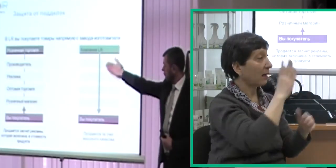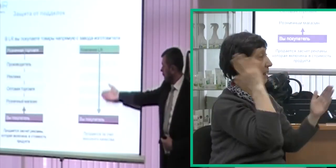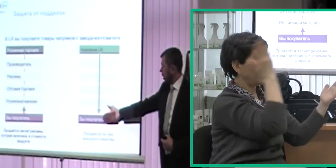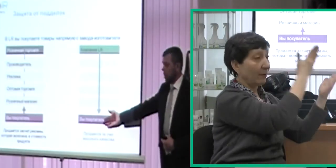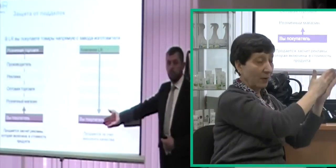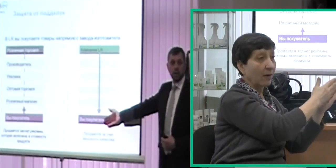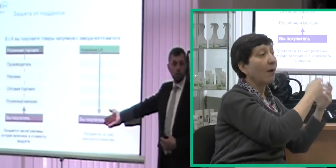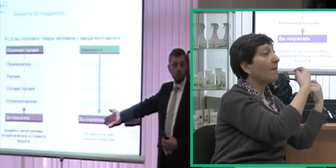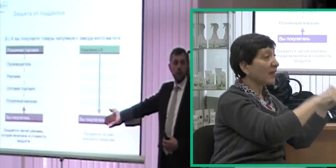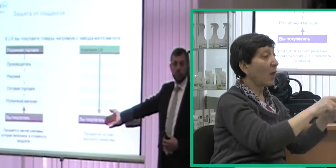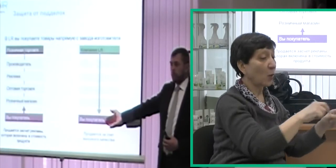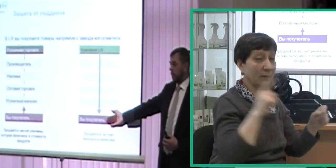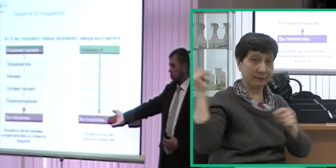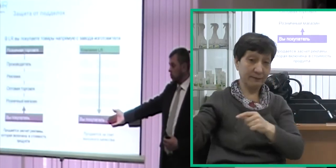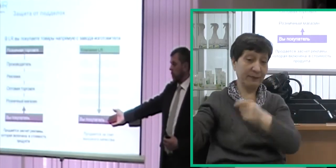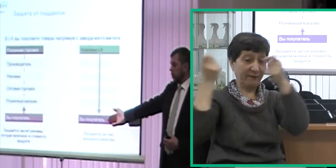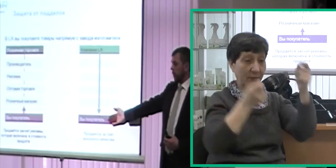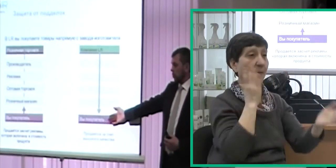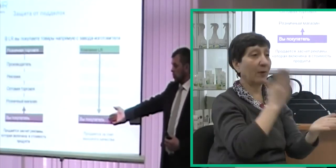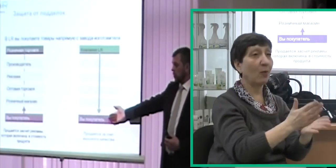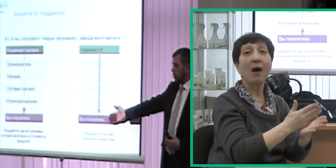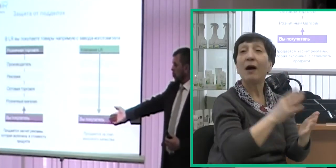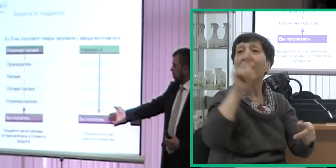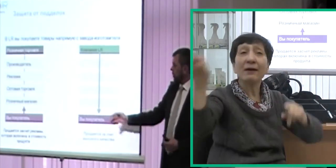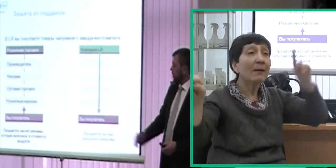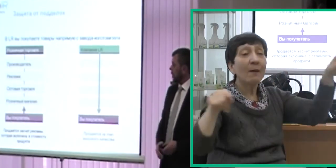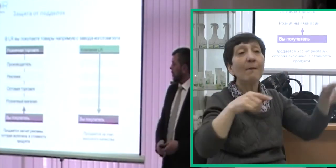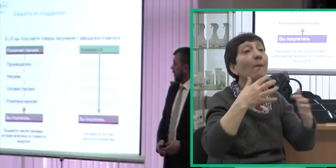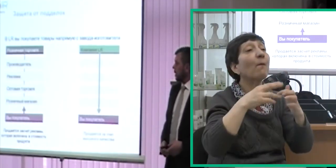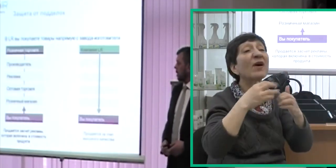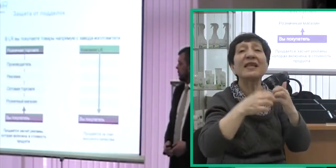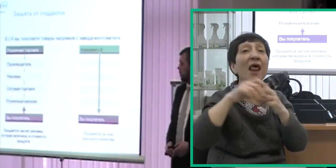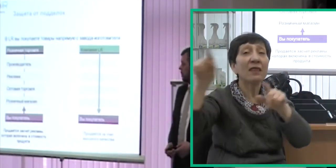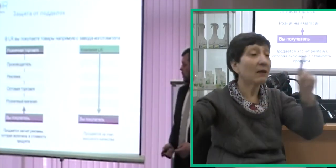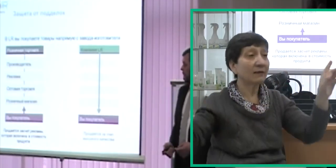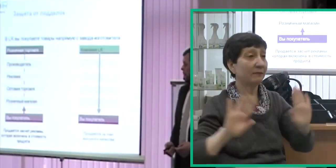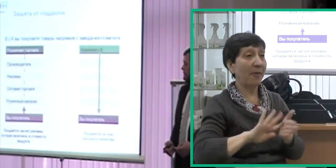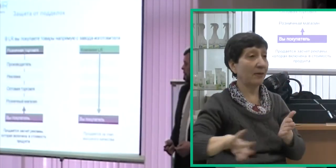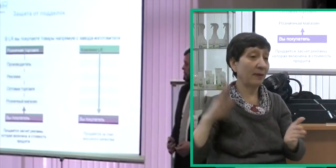производителем, продает вам напрямую эту продукцию, минуя всех посредников.